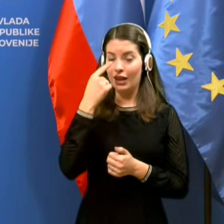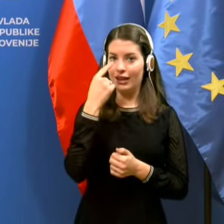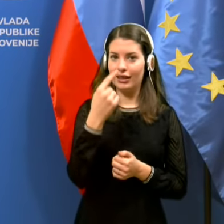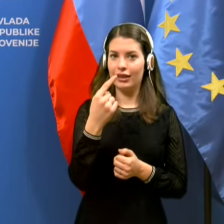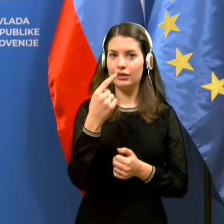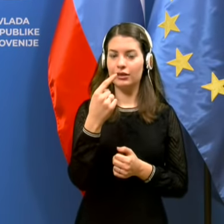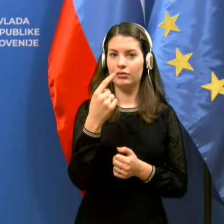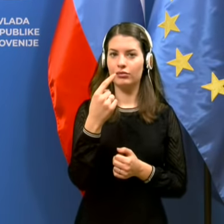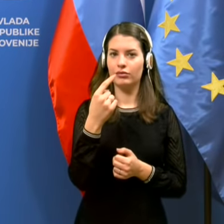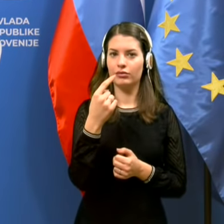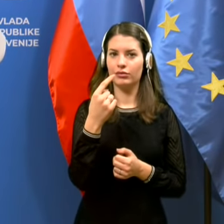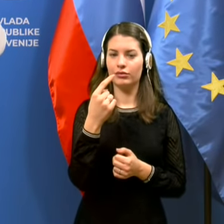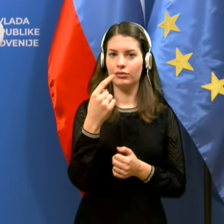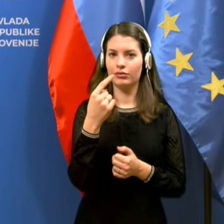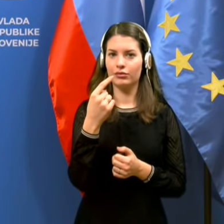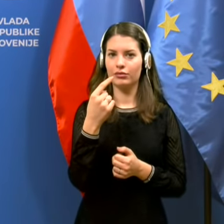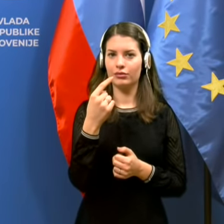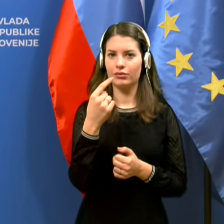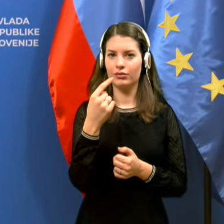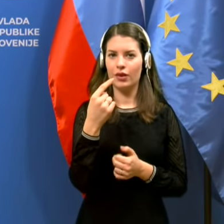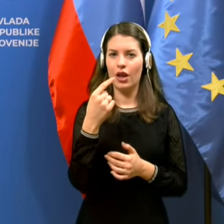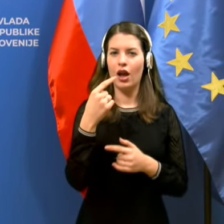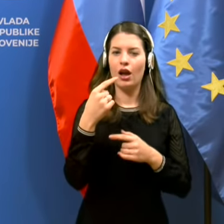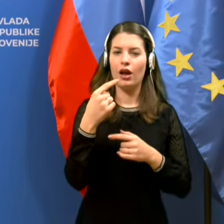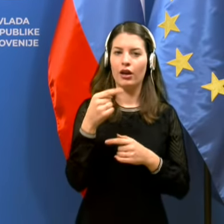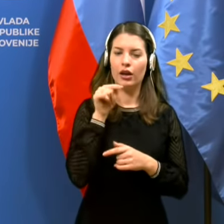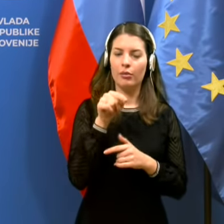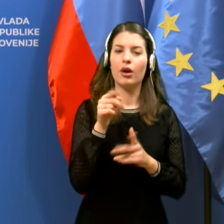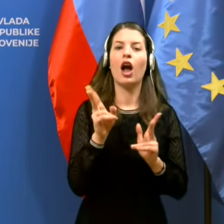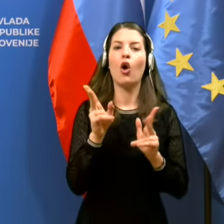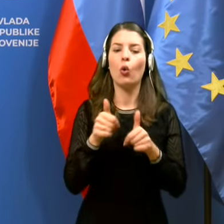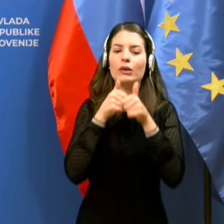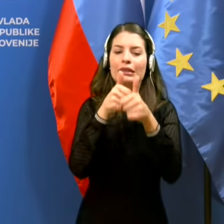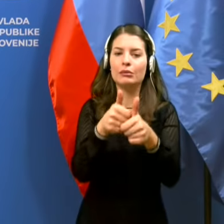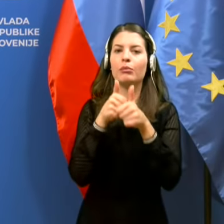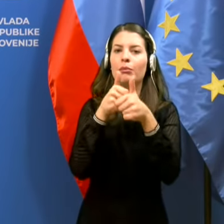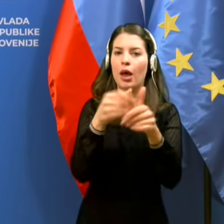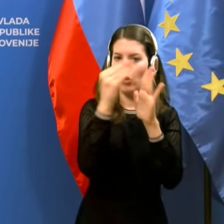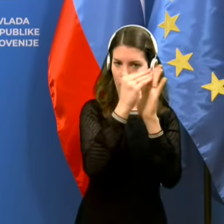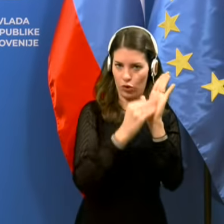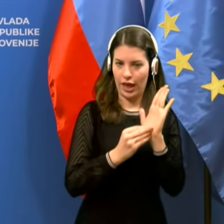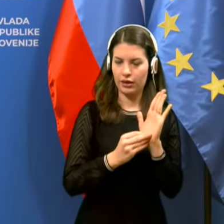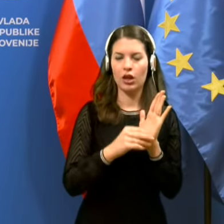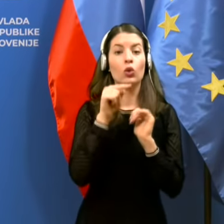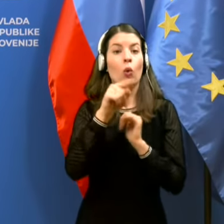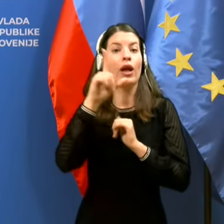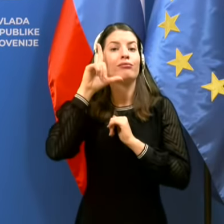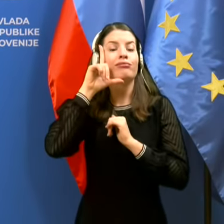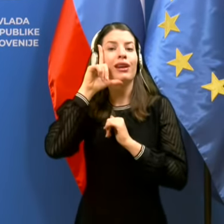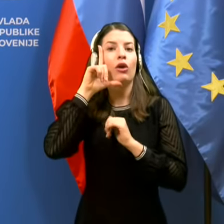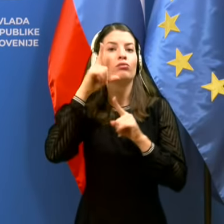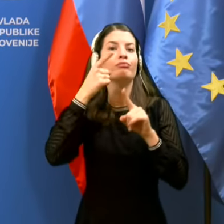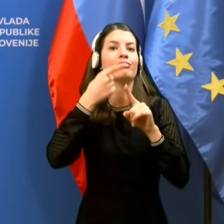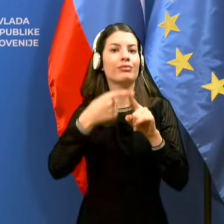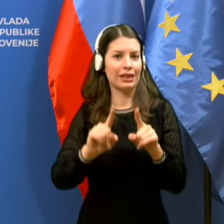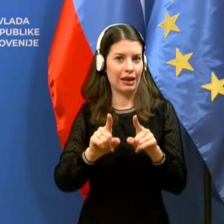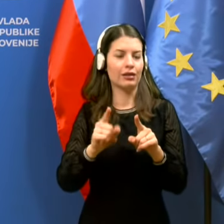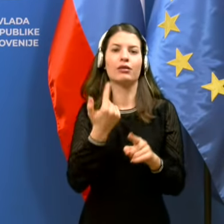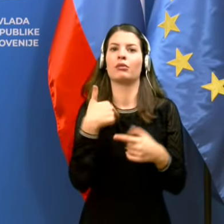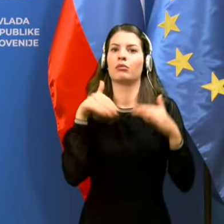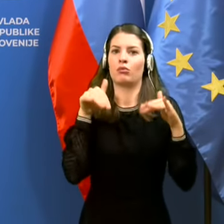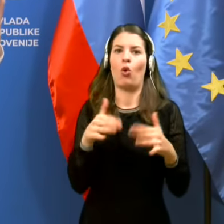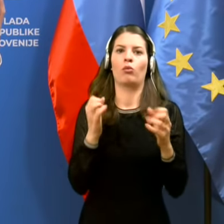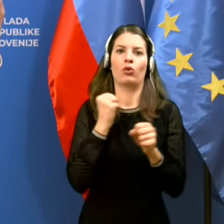glede toka podatkov za epidemiološko spremljanje, to je tisti ključen del, kjer pač strižemo.